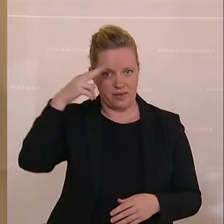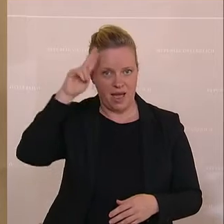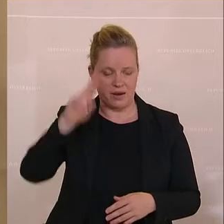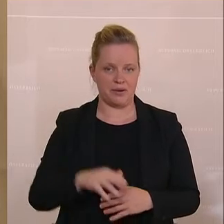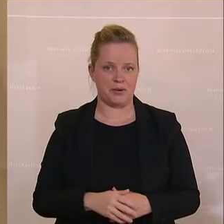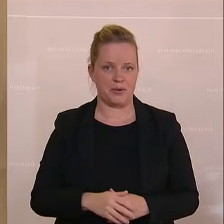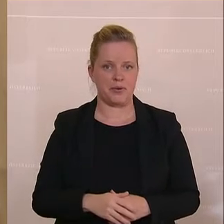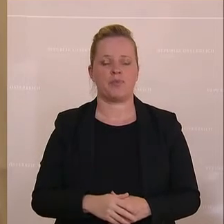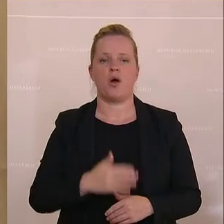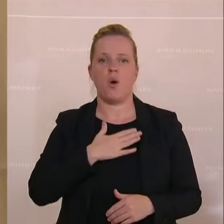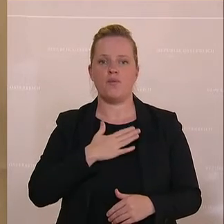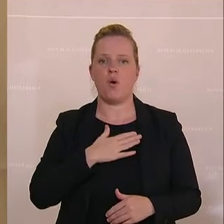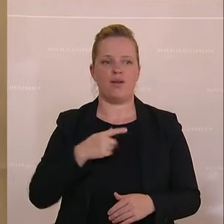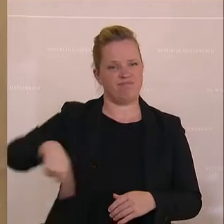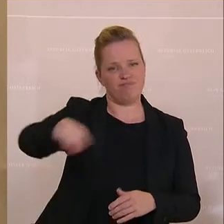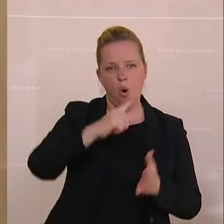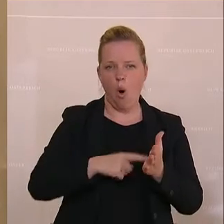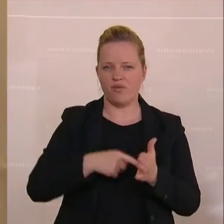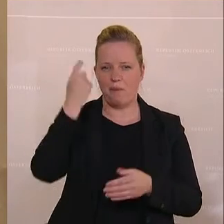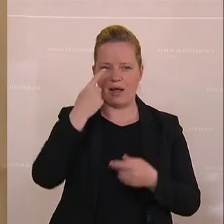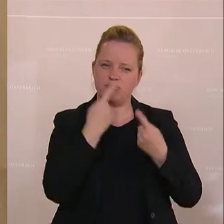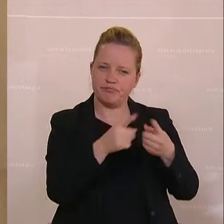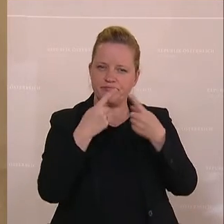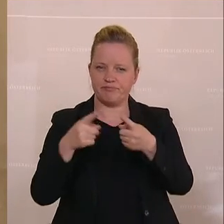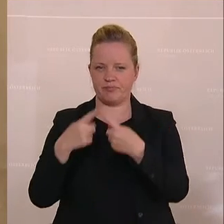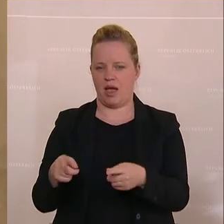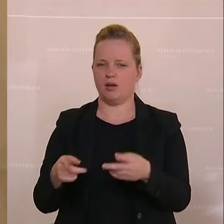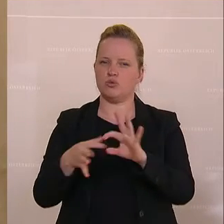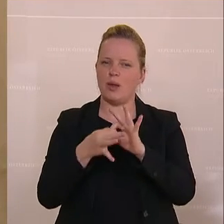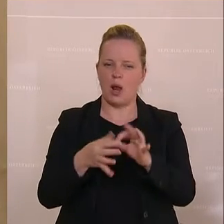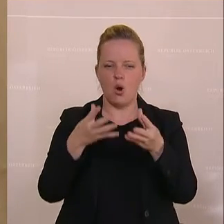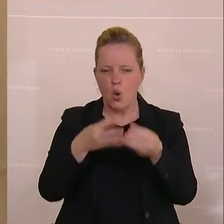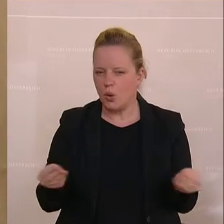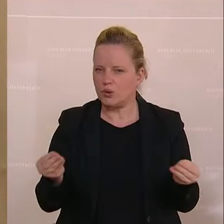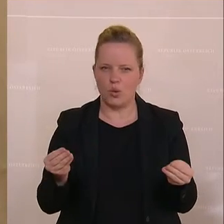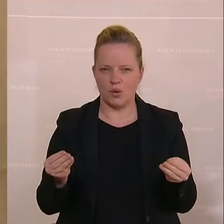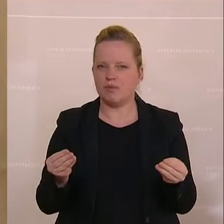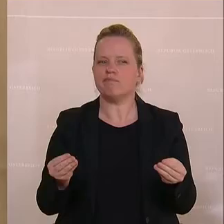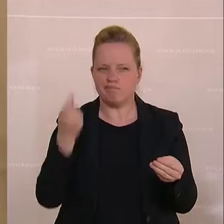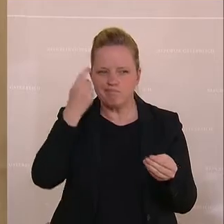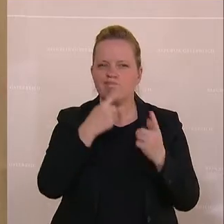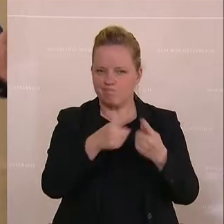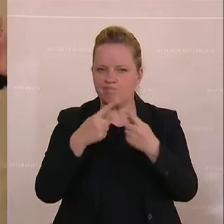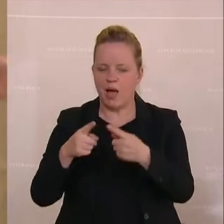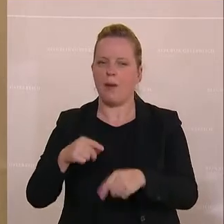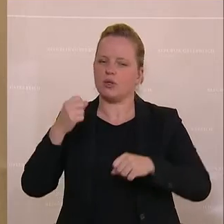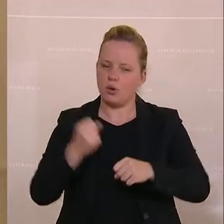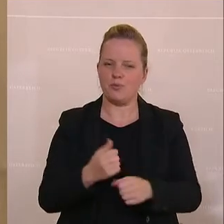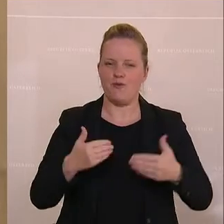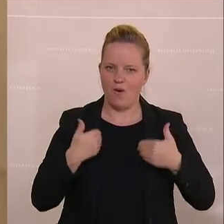auch wenn wir oft verschiedener Meinung sind, was Lösungsansätze betrifft, freut es mich doch, dass dieses